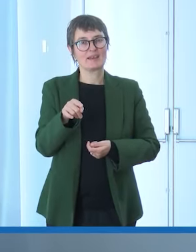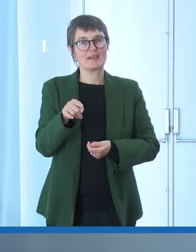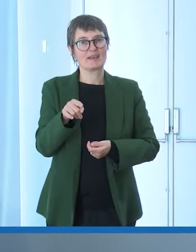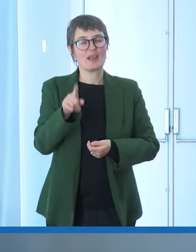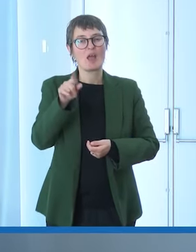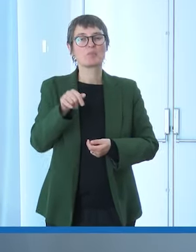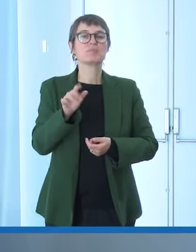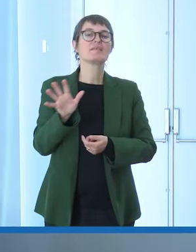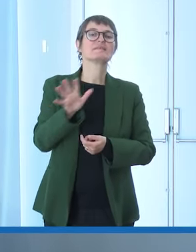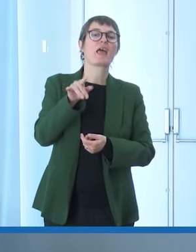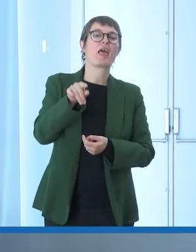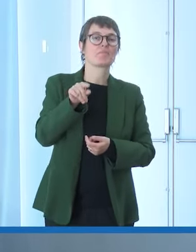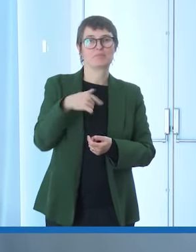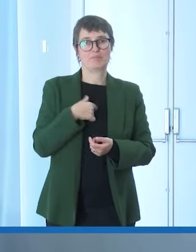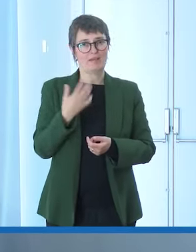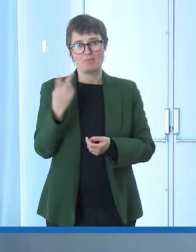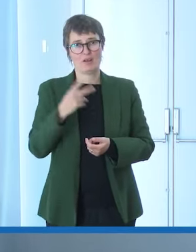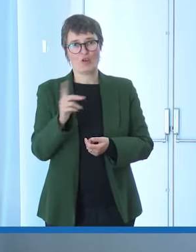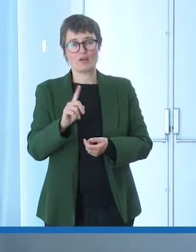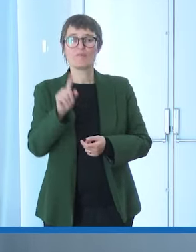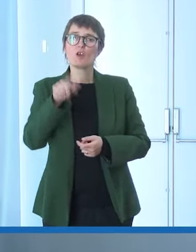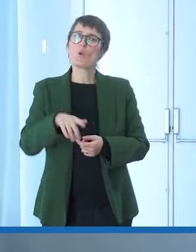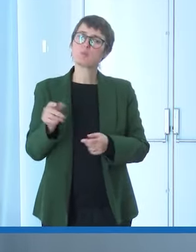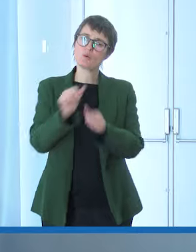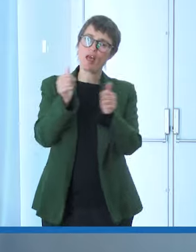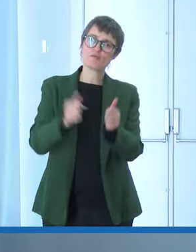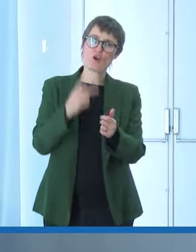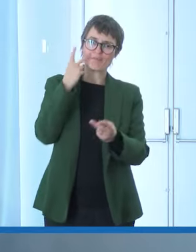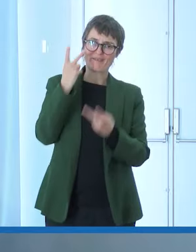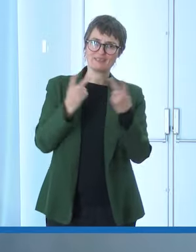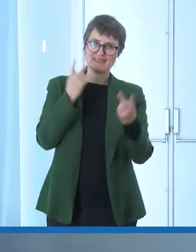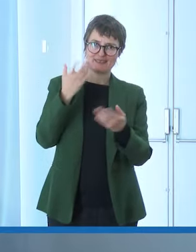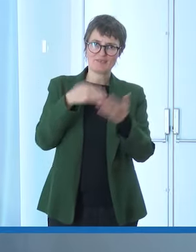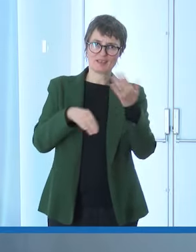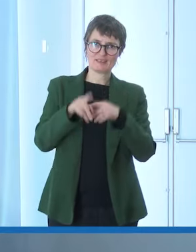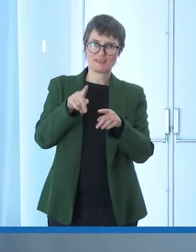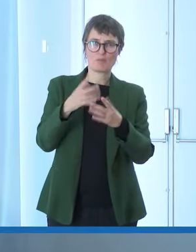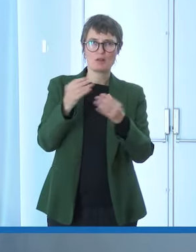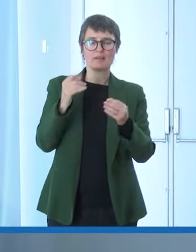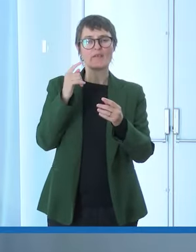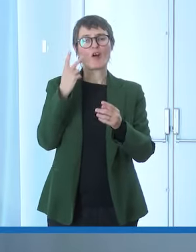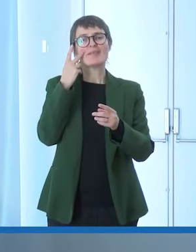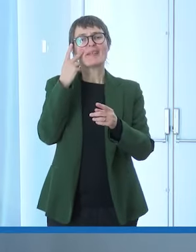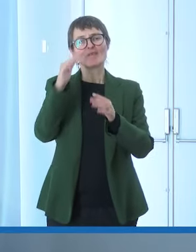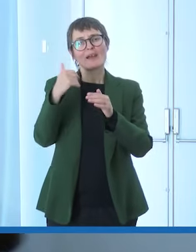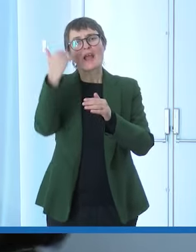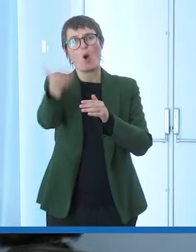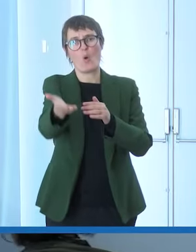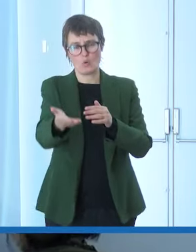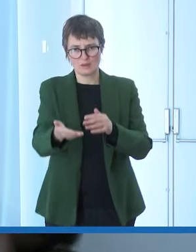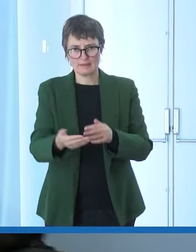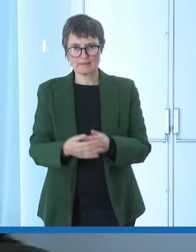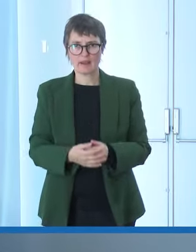un aspetto visivo legato alla disabilità perché tutto il resto va va oltre insomma